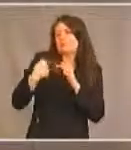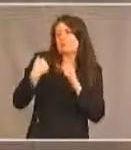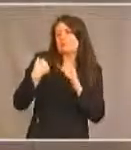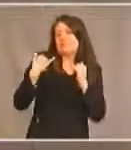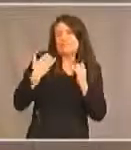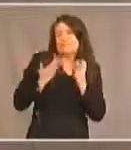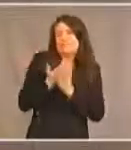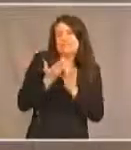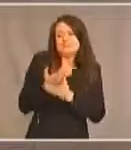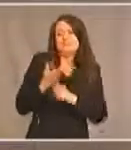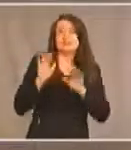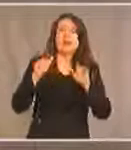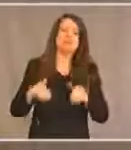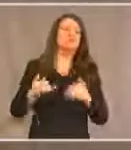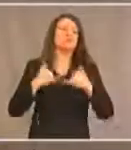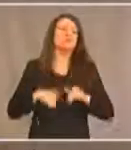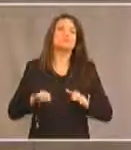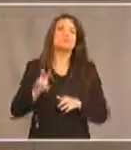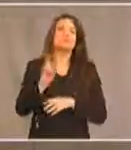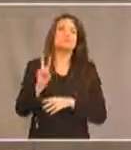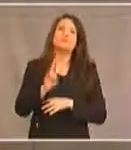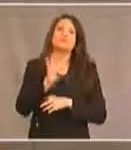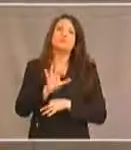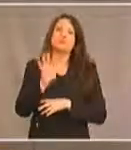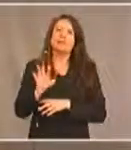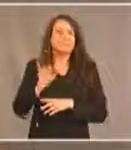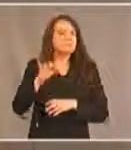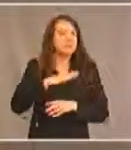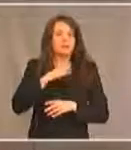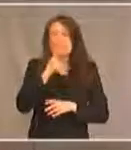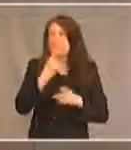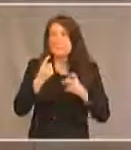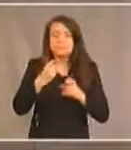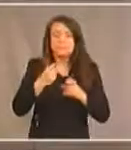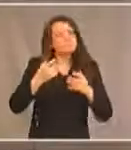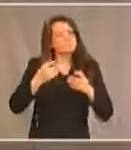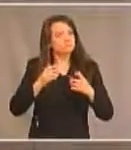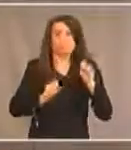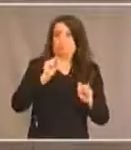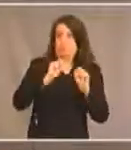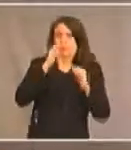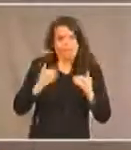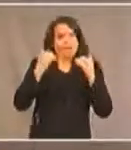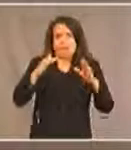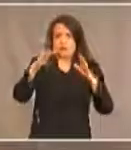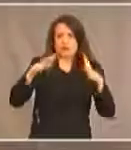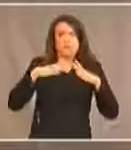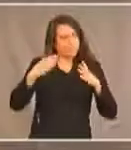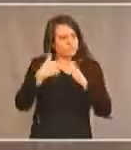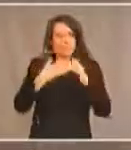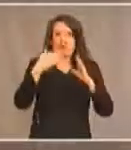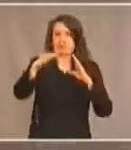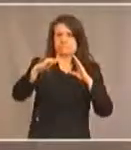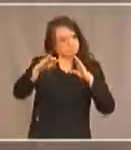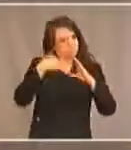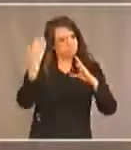14h55. Alors, n'hésitez pas à nous envoyer d'autres questions ou commentaires pendant la pause. Merci à tous. Petite